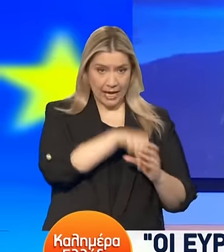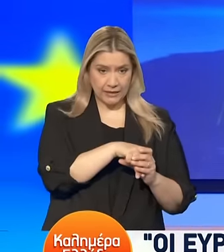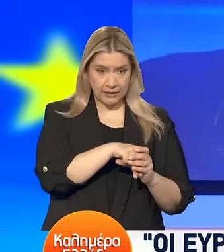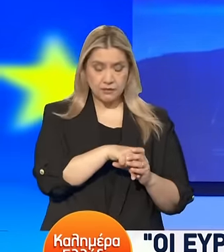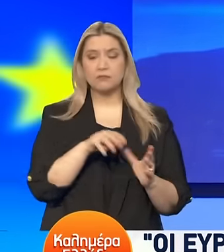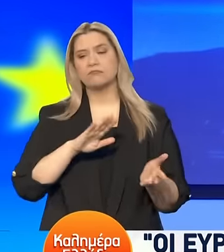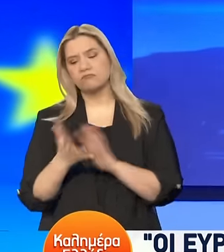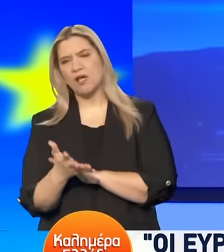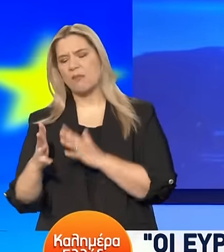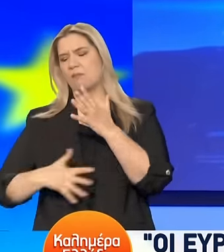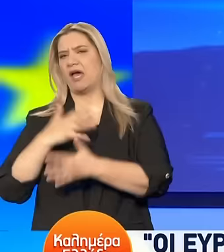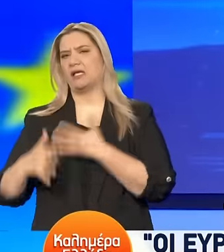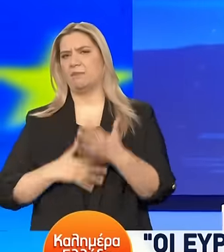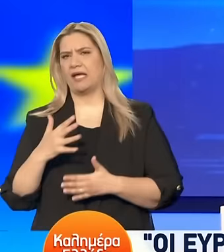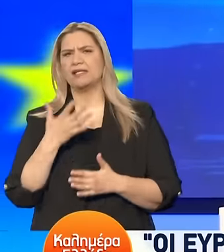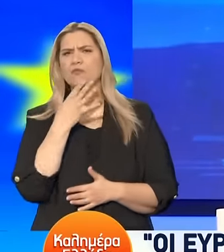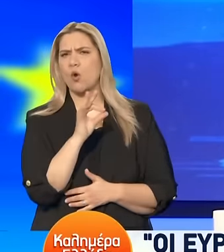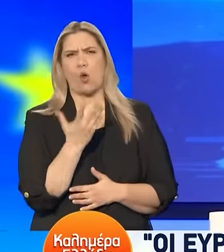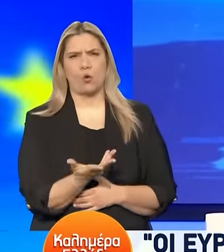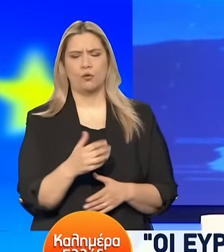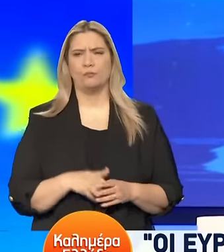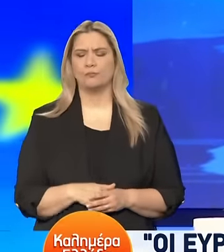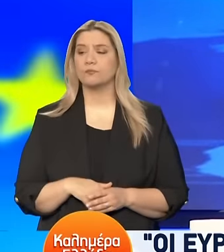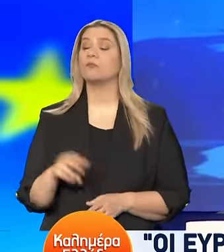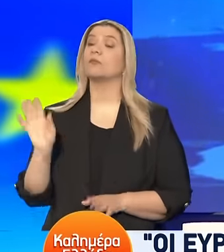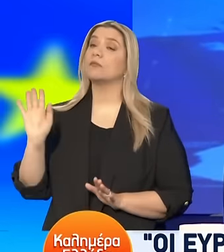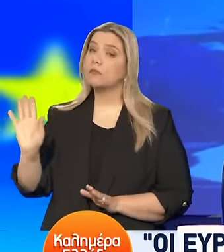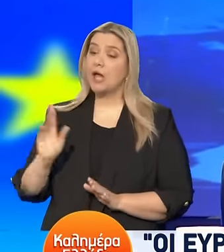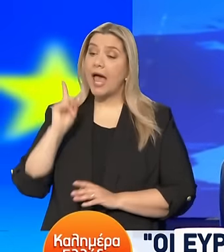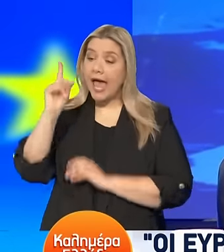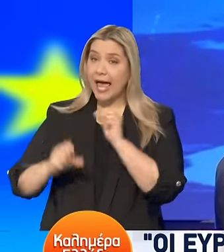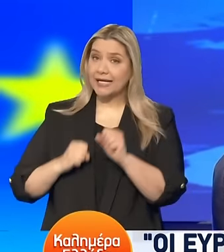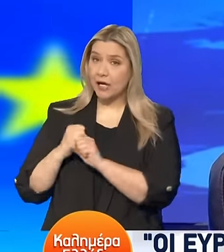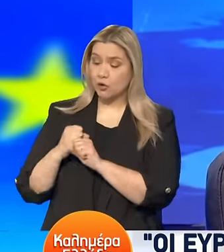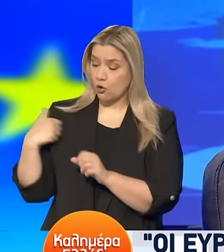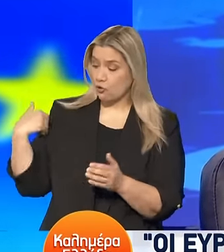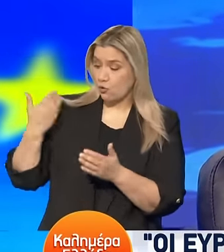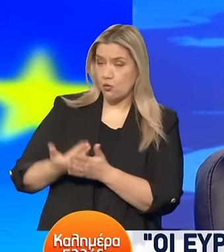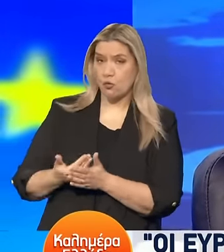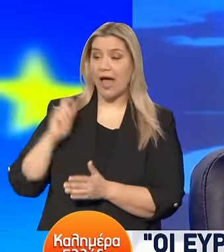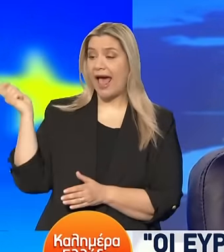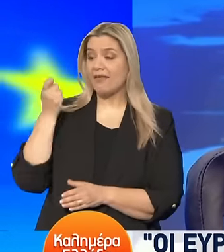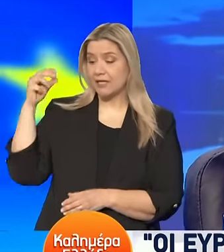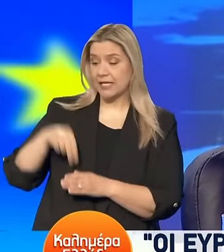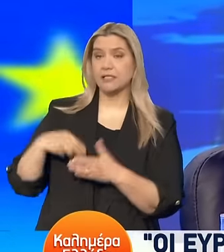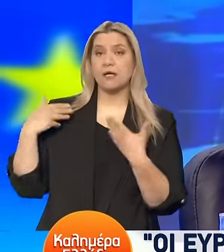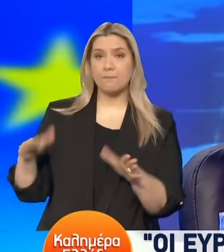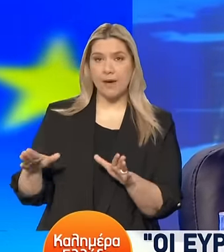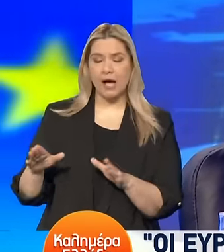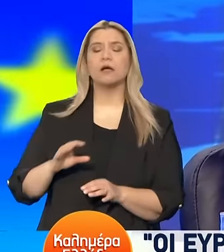είναι μια εθνική κάλπη, η οποία διεξάγεται όπως σωστά επισημαίνεται ένα χρόνο μετά από εθνικές εκλογές, στις οποίες εθνικές εκλογές οι πολίτες